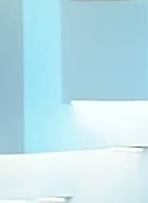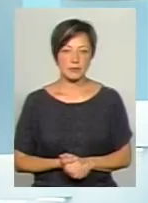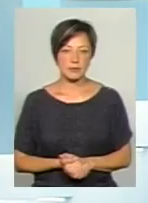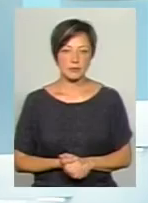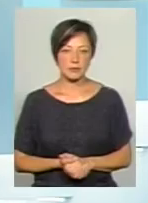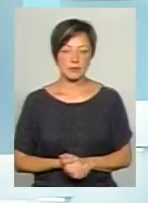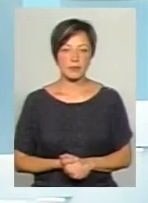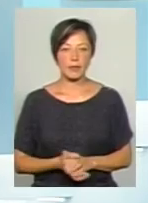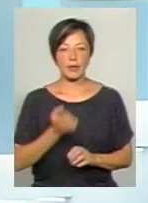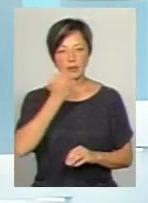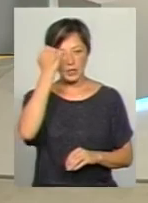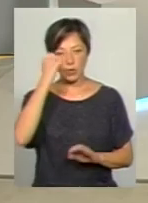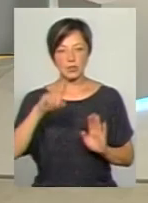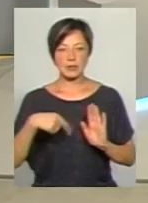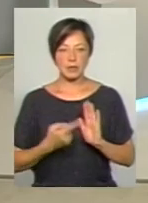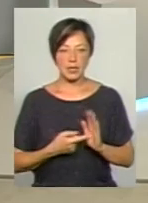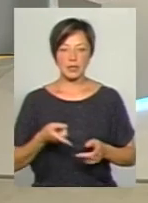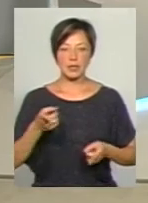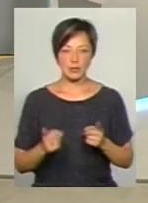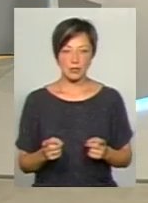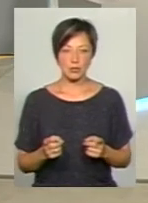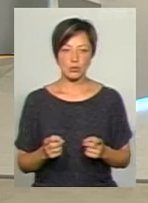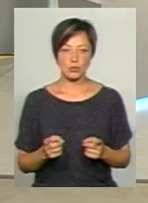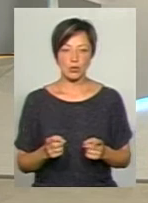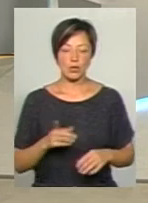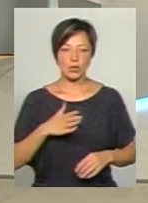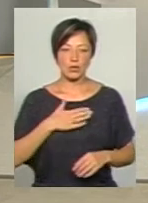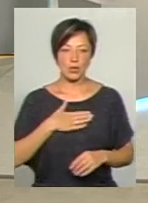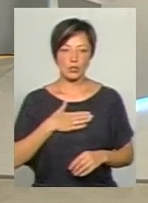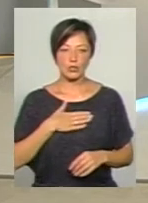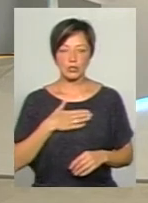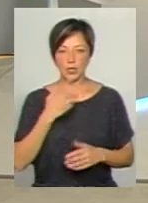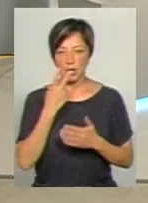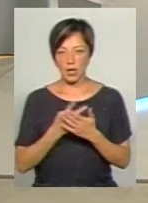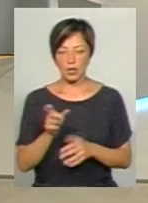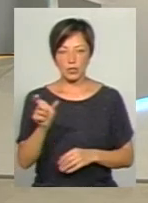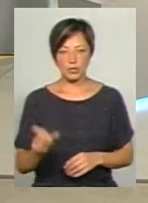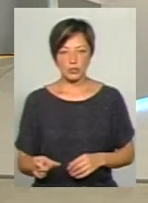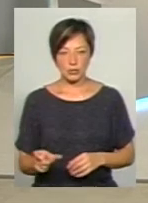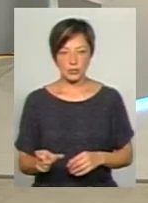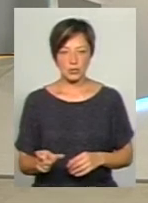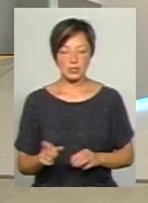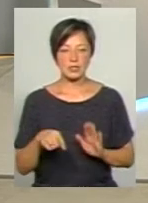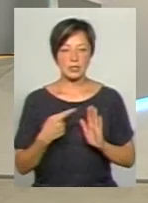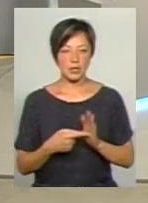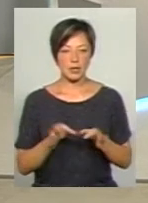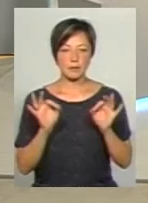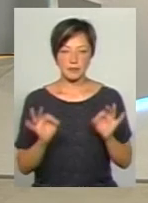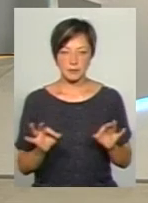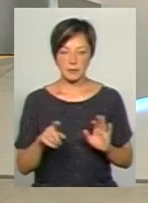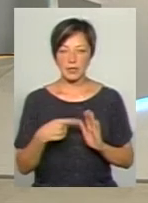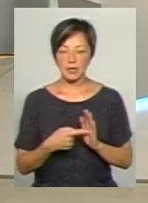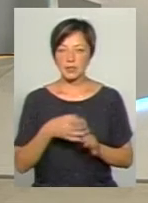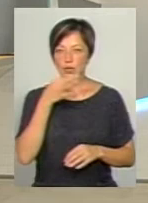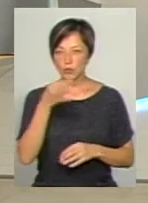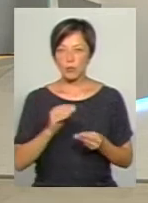Дякую за запитання. Дійсно, наша глядачка задає слушне запитання. Скажу,